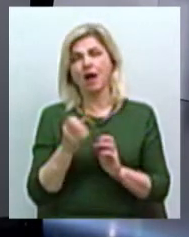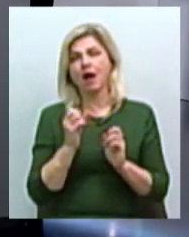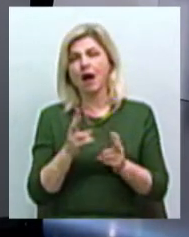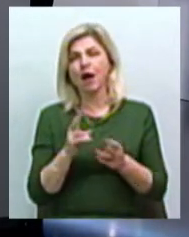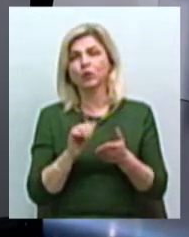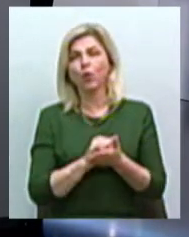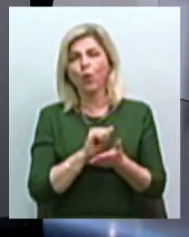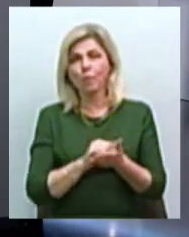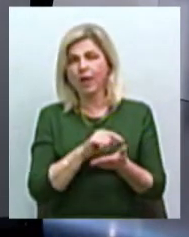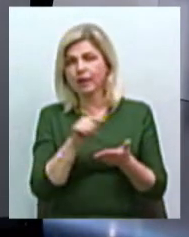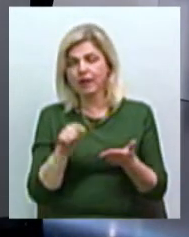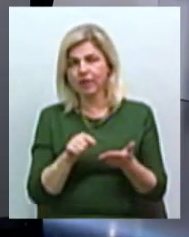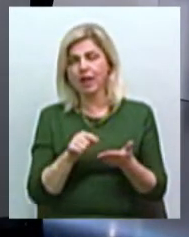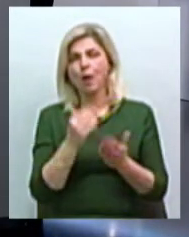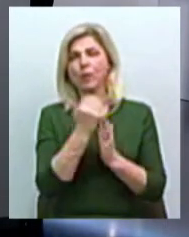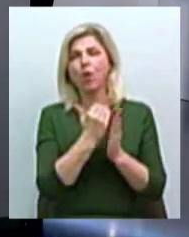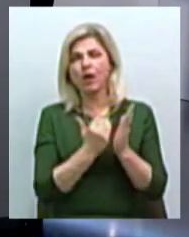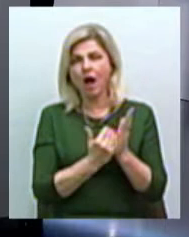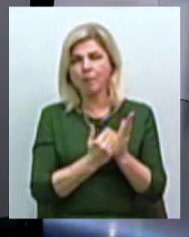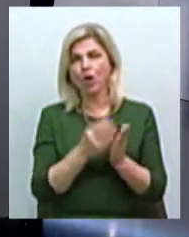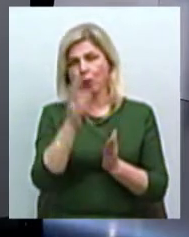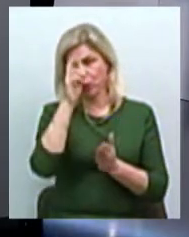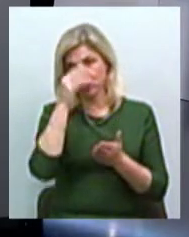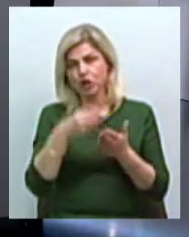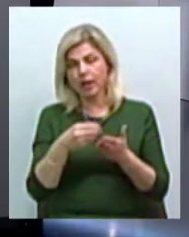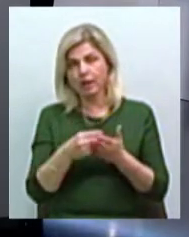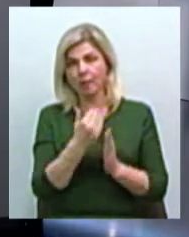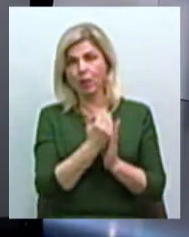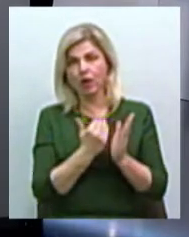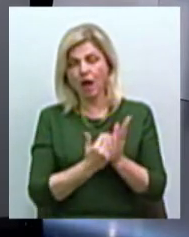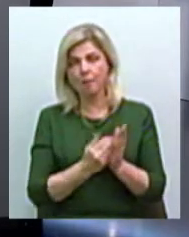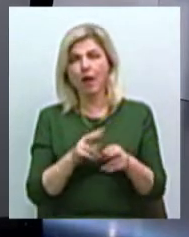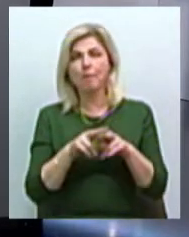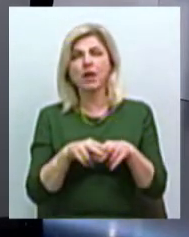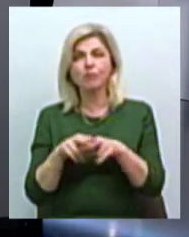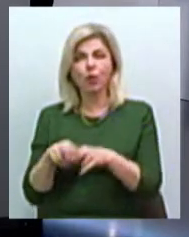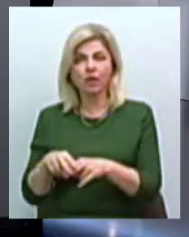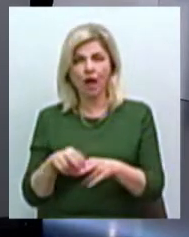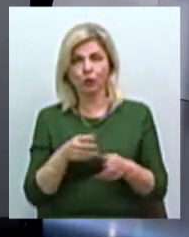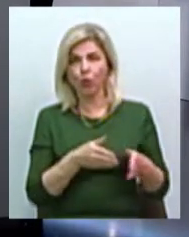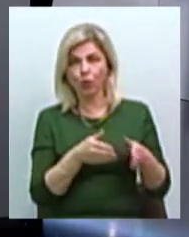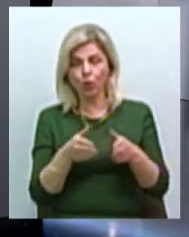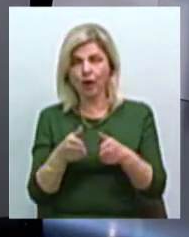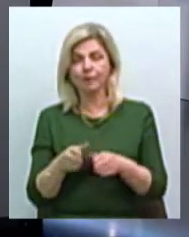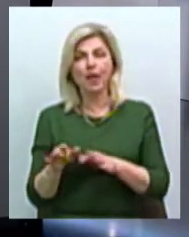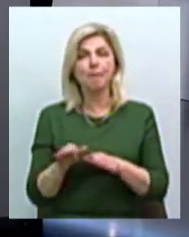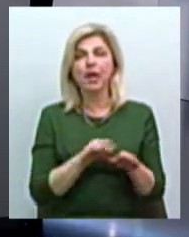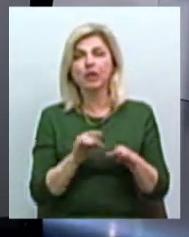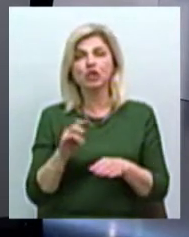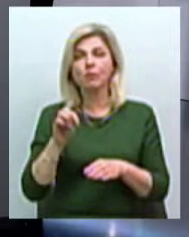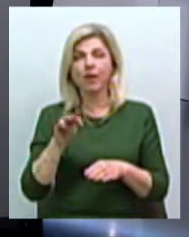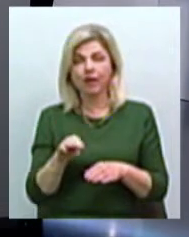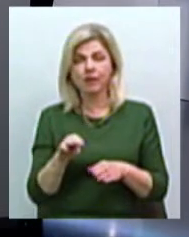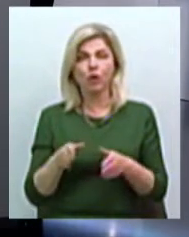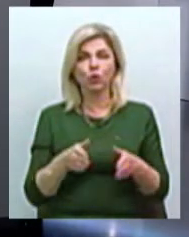документах, в цілевих програмах, в бюджетних програмах, наскільки паспорта дорог, наскільки менеджмент управління дорожньої